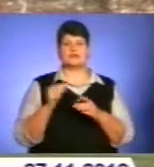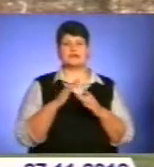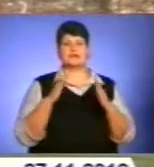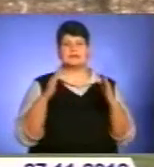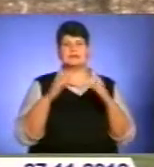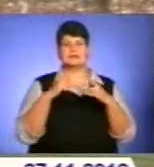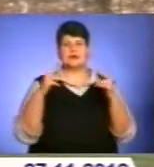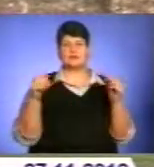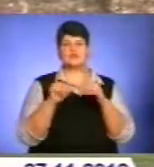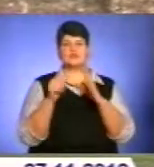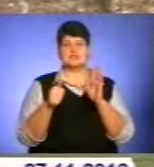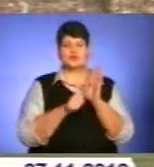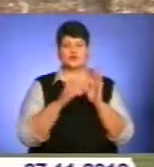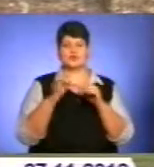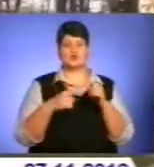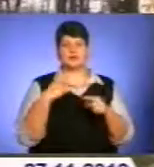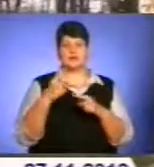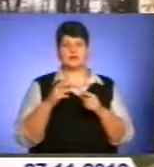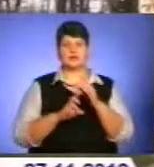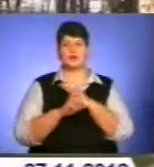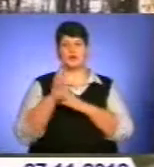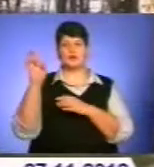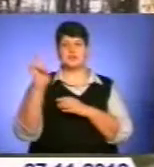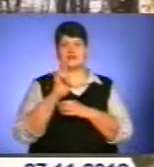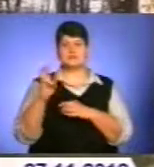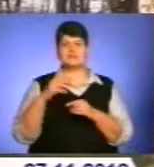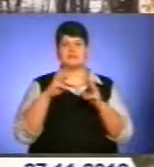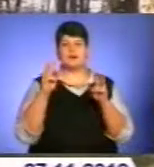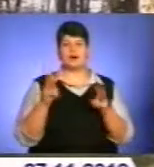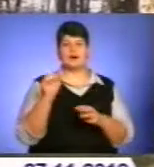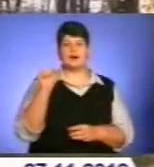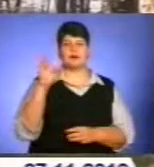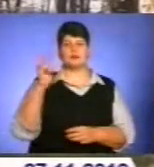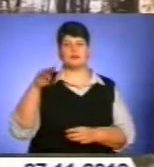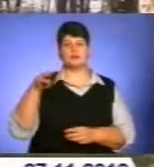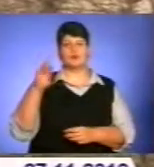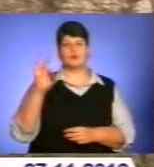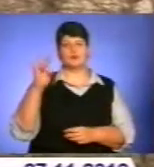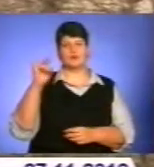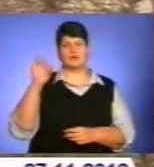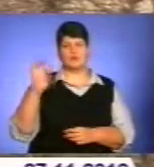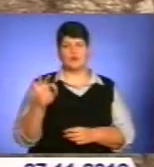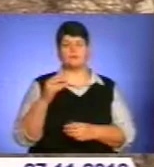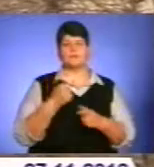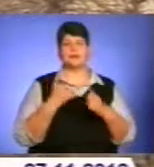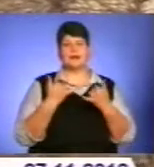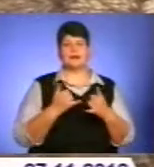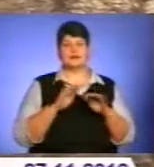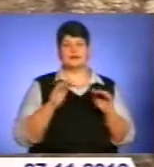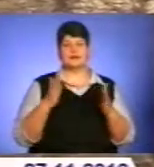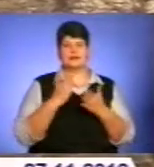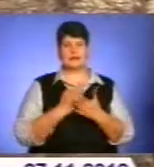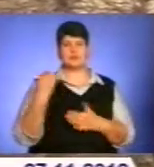-го століття та костелом Святого Антонія. Так, поряд із еколого-натуралістичною діяльністю для дітей живе